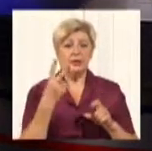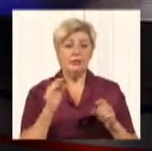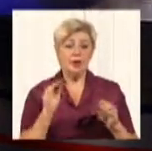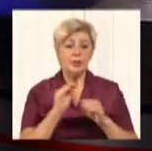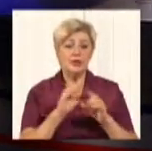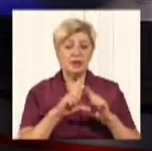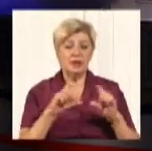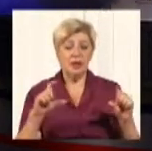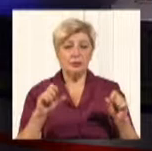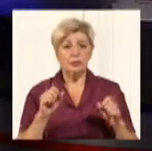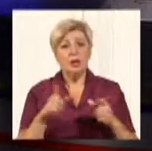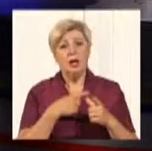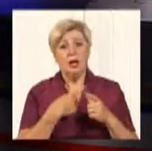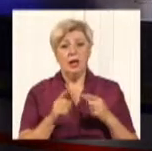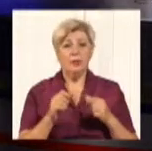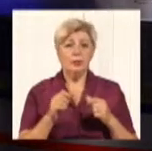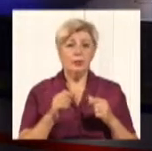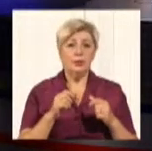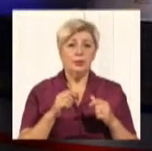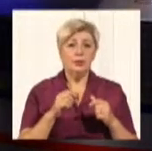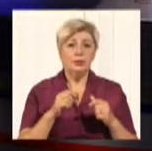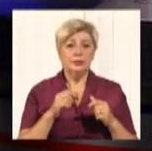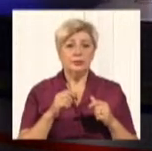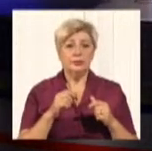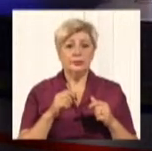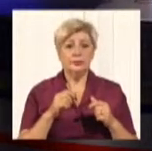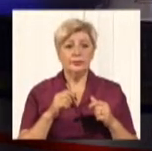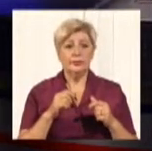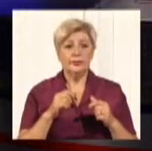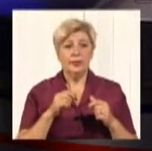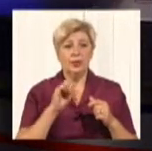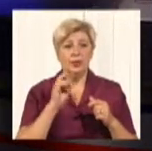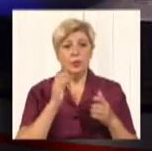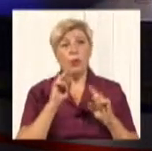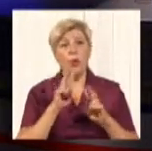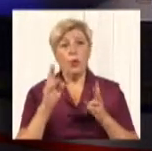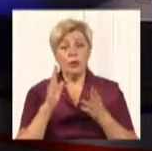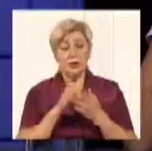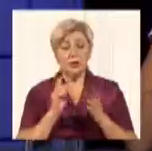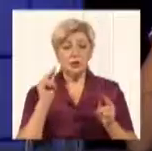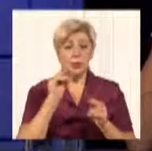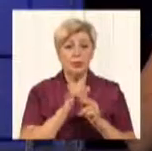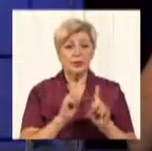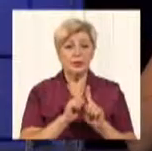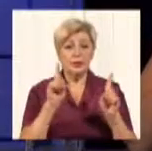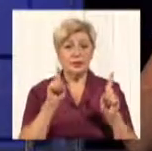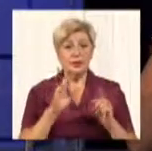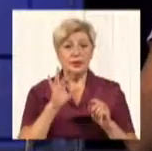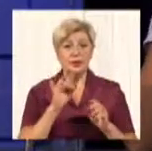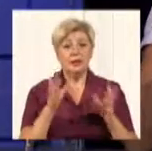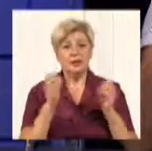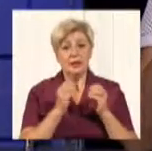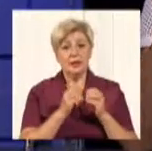або, може, у когось приставка є, але погана якість, і це кімнатна антена, або то, або то. І ще, наприклад, 10